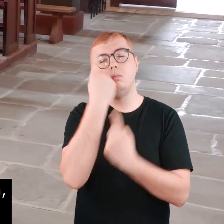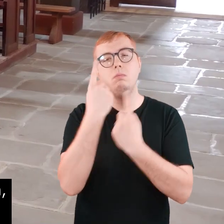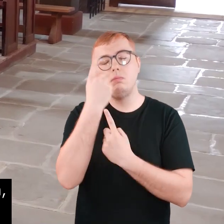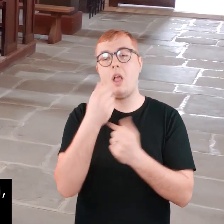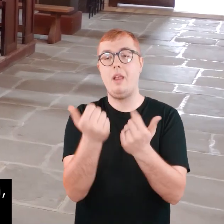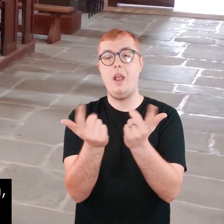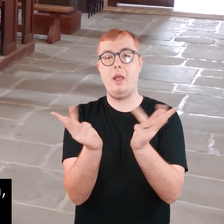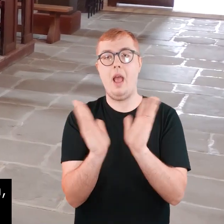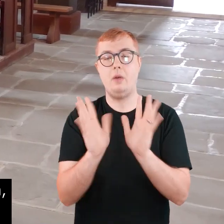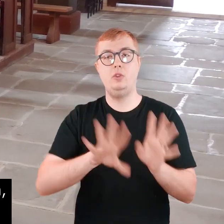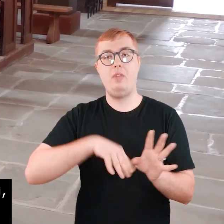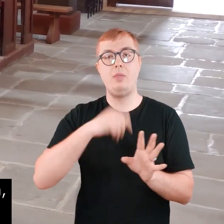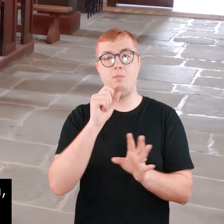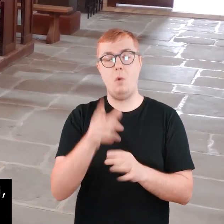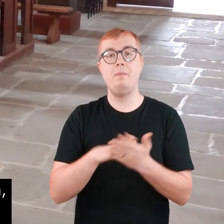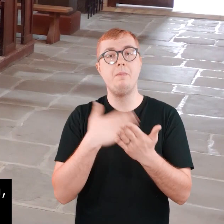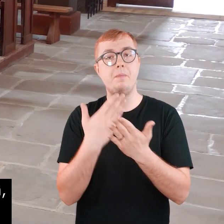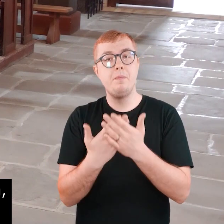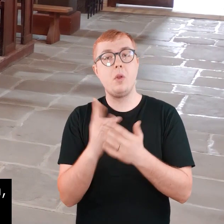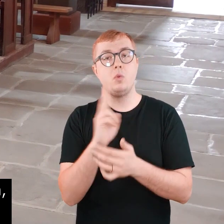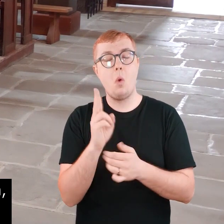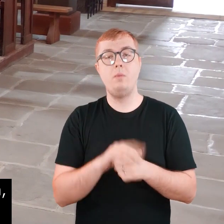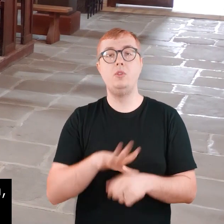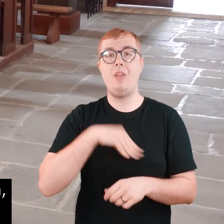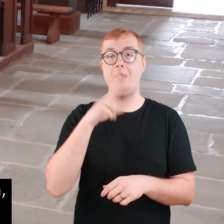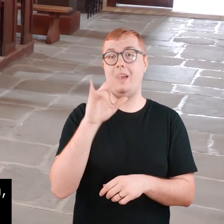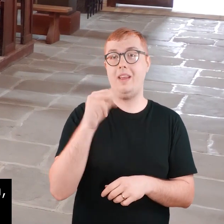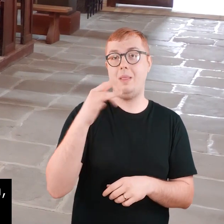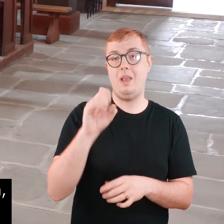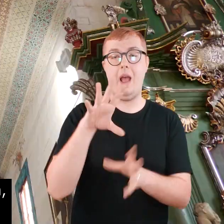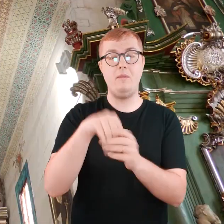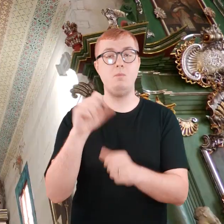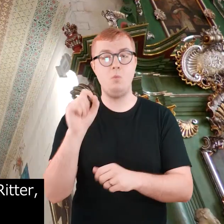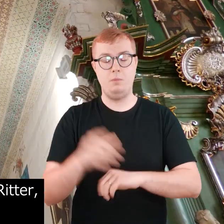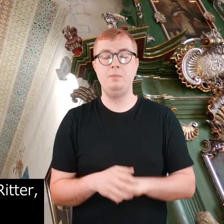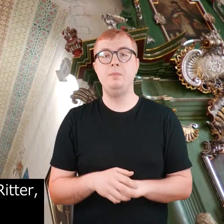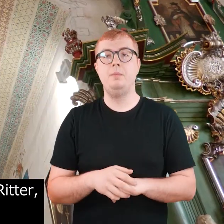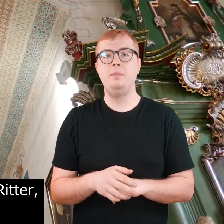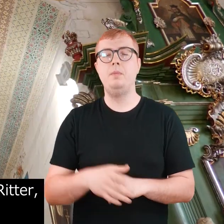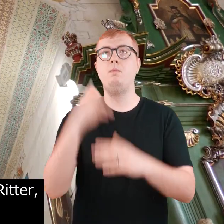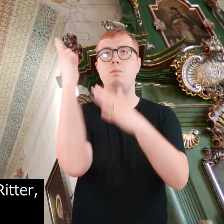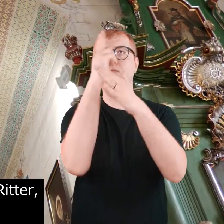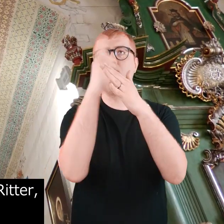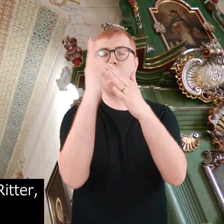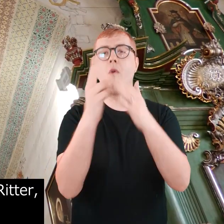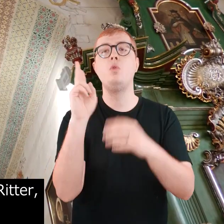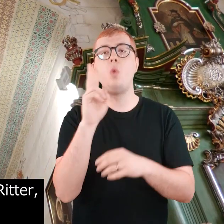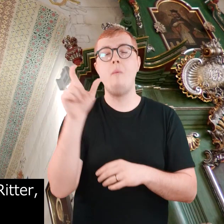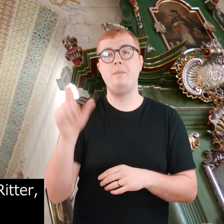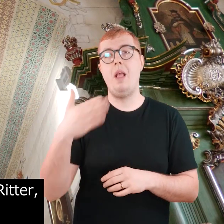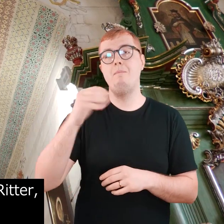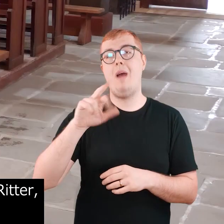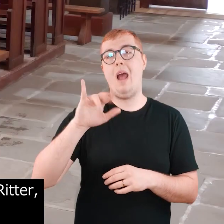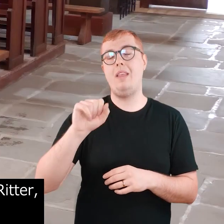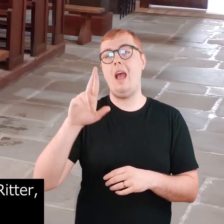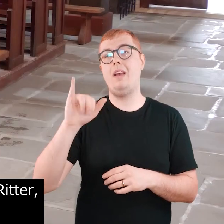dookoła niego kilku świętych, między innymi święta Kinga. Polichromię zaprojektowała Maria Ritter,